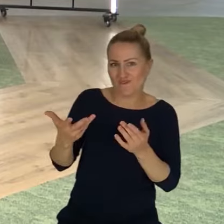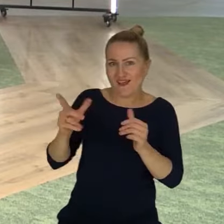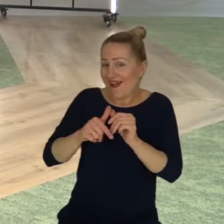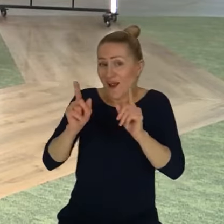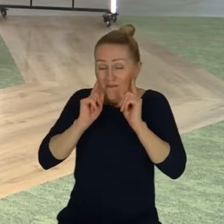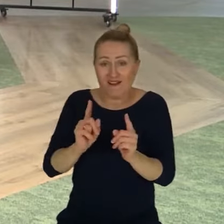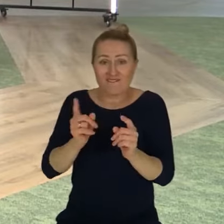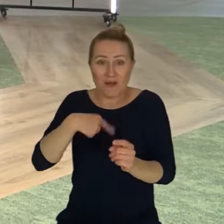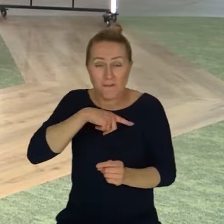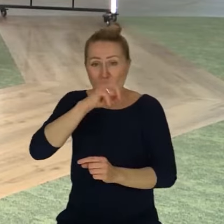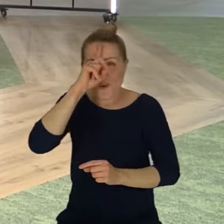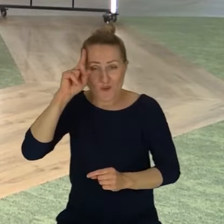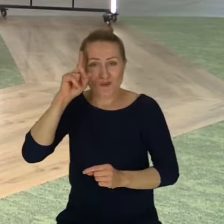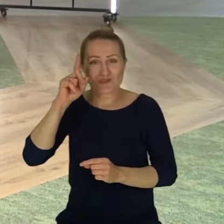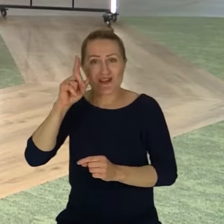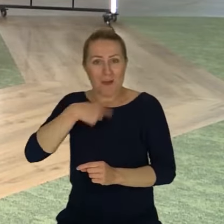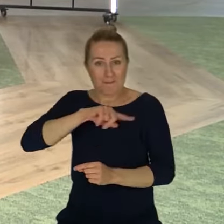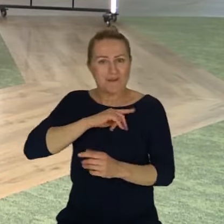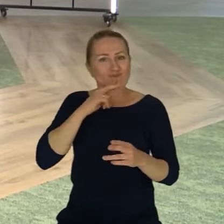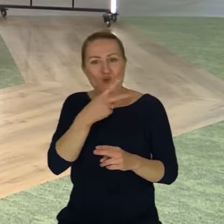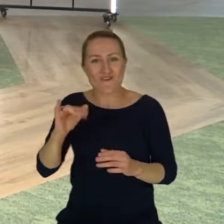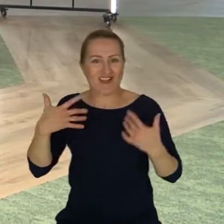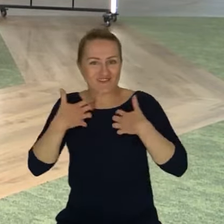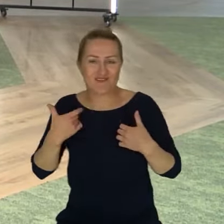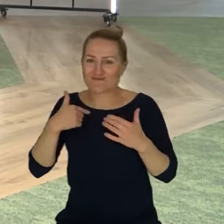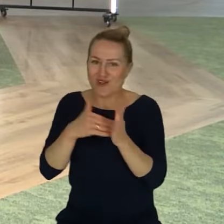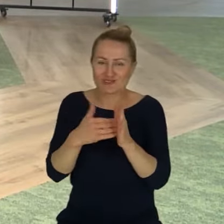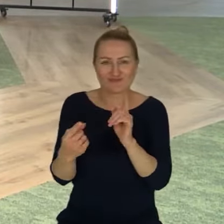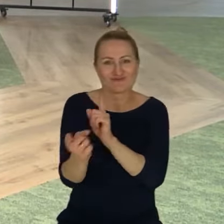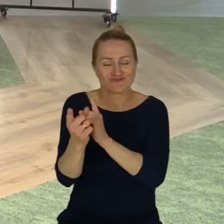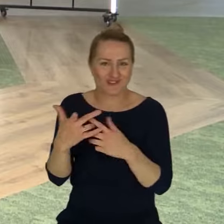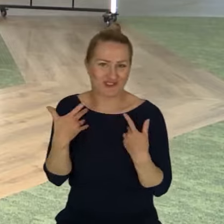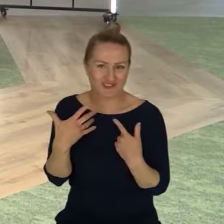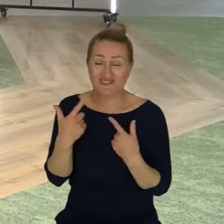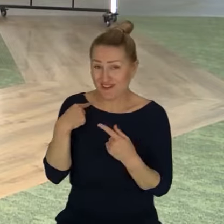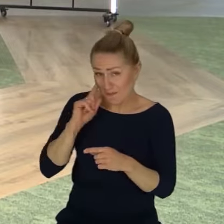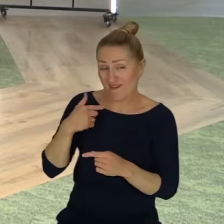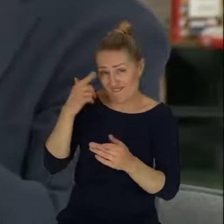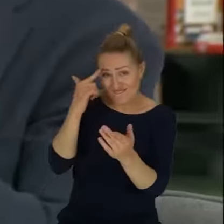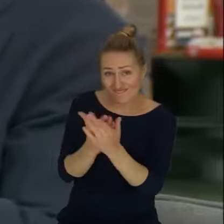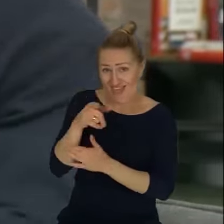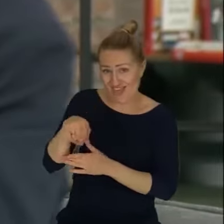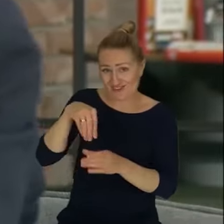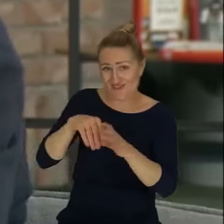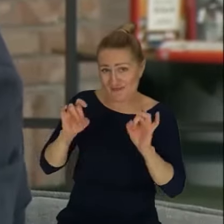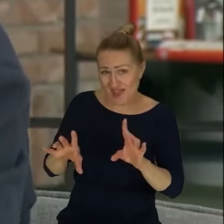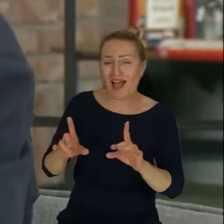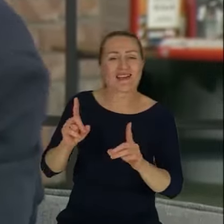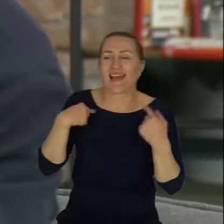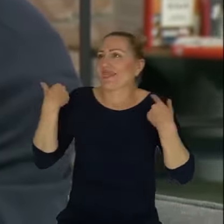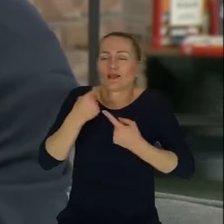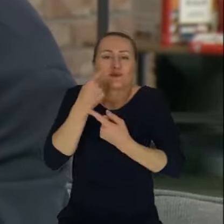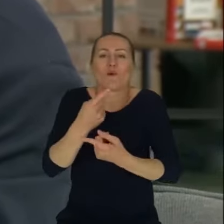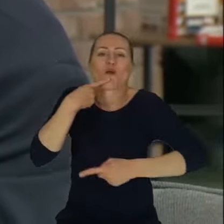zwierzęta społeczne potrzebujemy tego, prawda? Tak mi się, ja w to głęboko wierzę. Ale też jest trudno, nie chcę takich może jakichś politycznych, ale powiedziałeś na początku